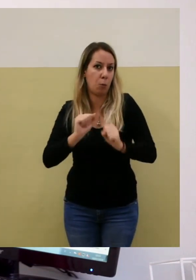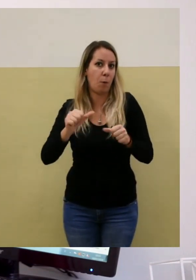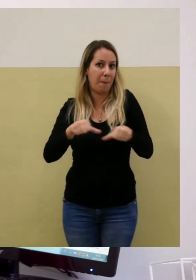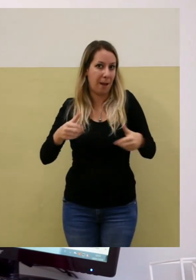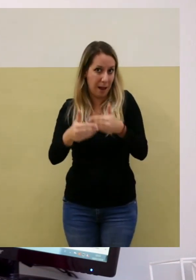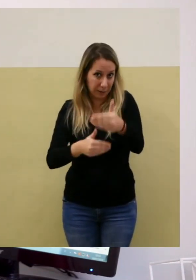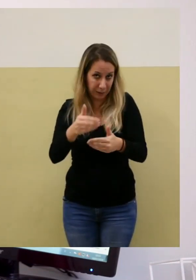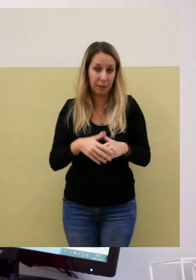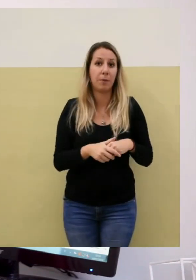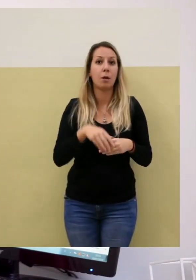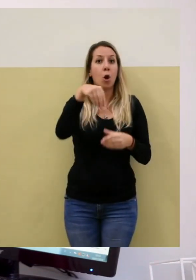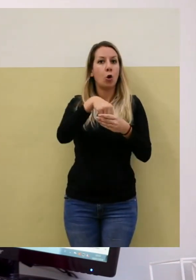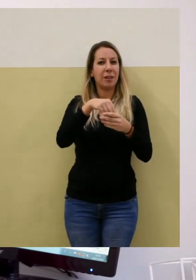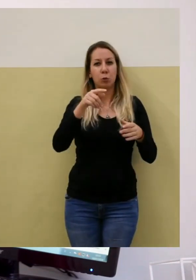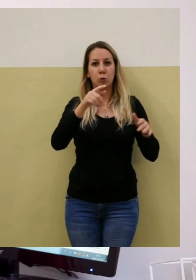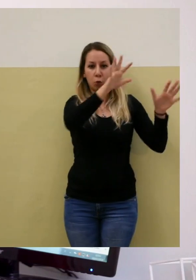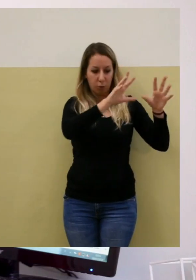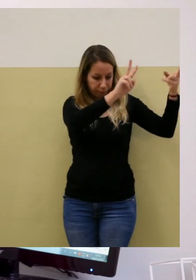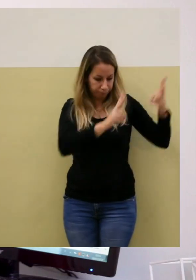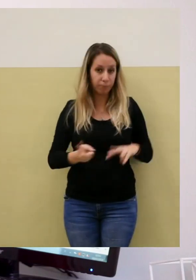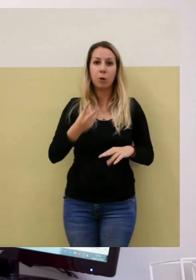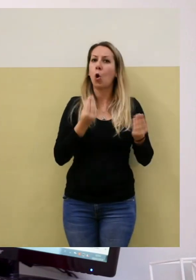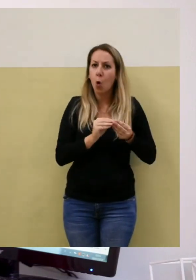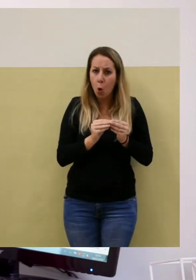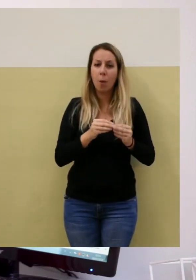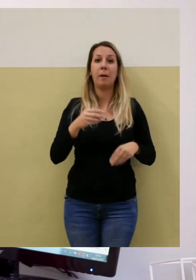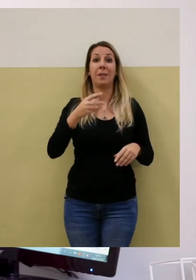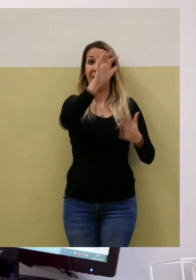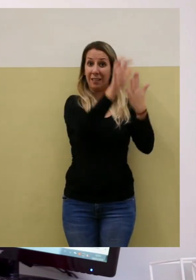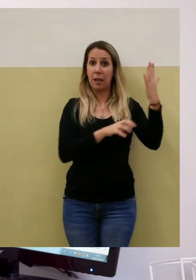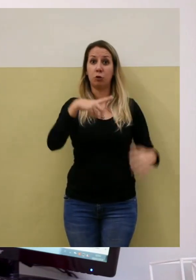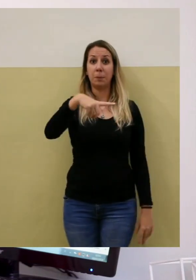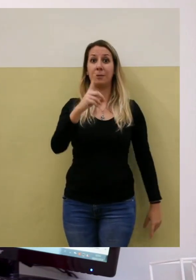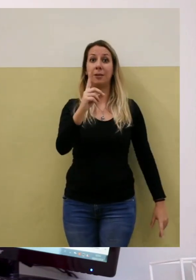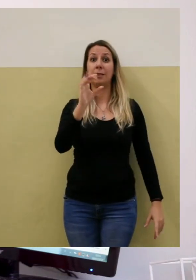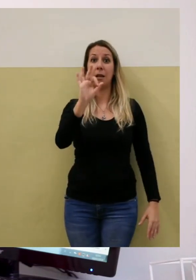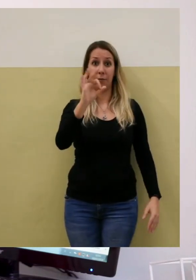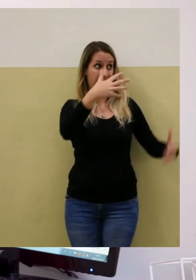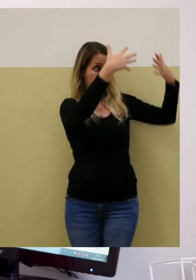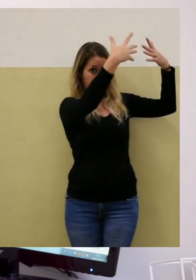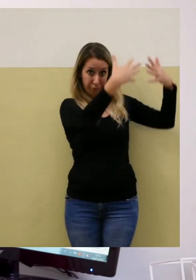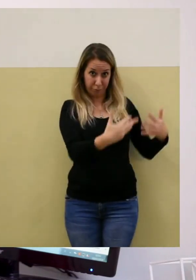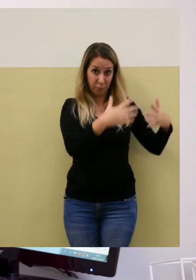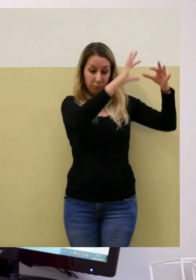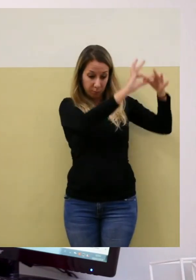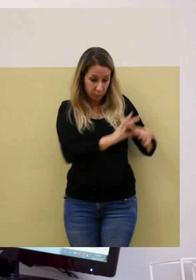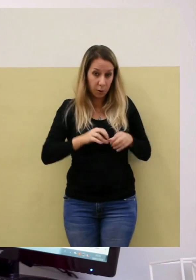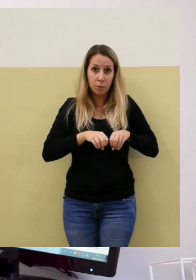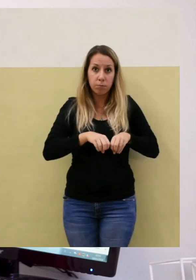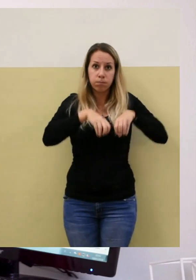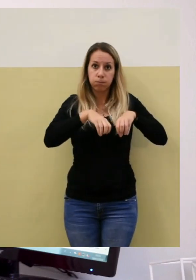codice Il PDF ottenuto da LATEC è, e non era prima, totalmente